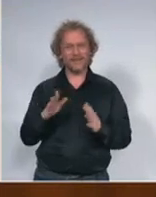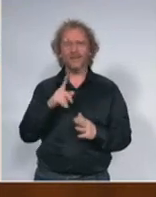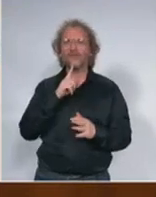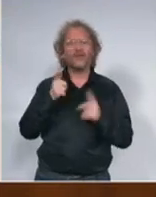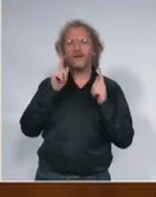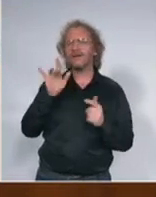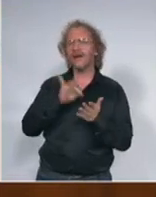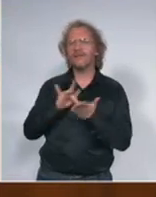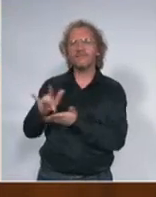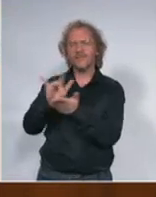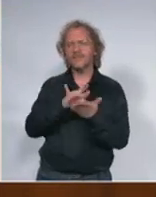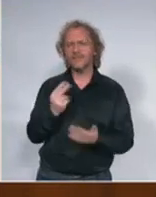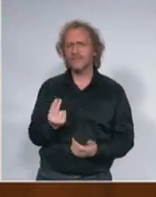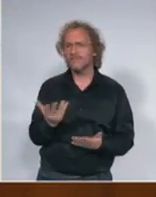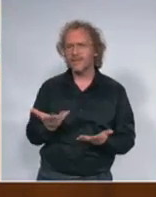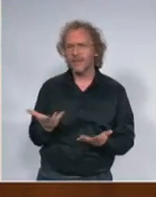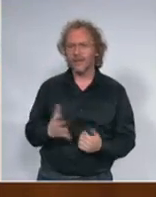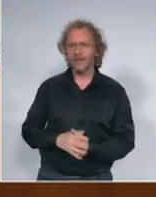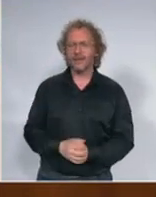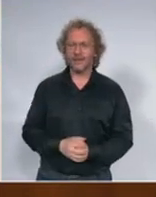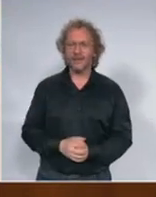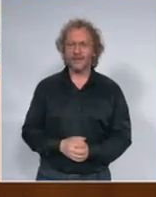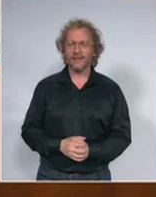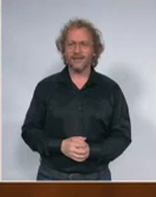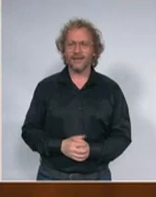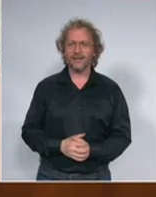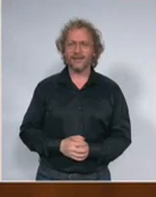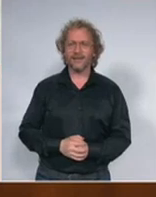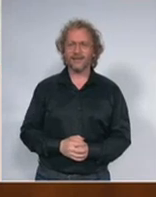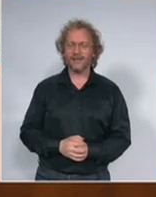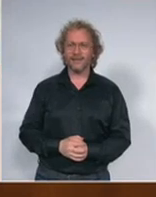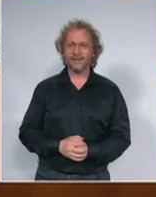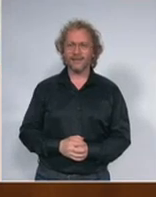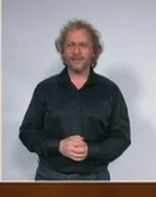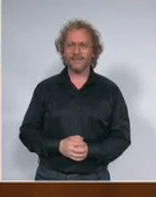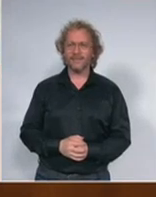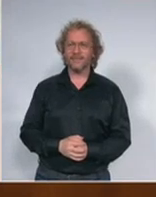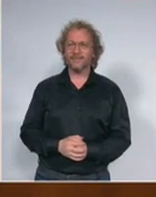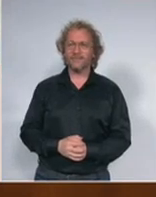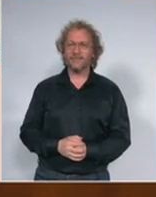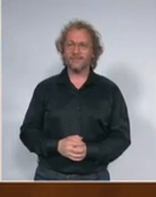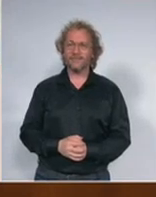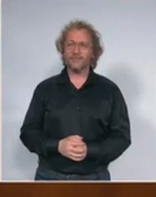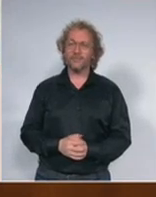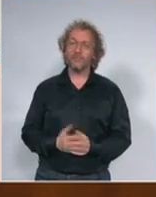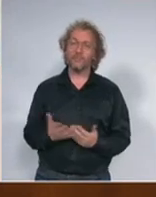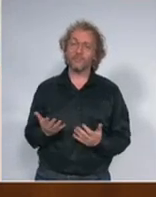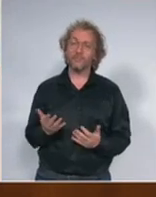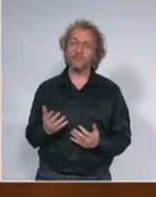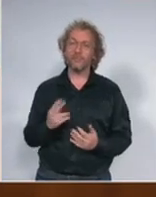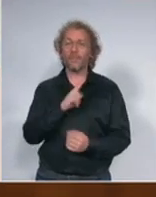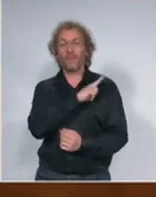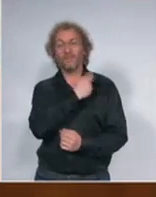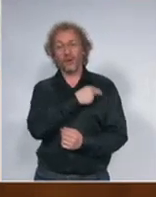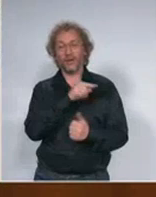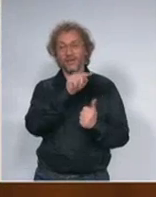su pozitivni na COVID-19 u kojim gradovima to je centrima bolničkim su osobe